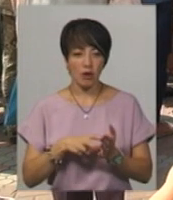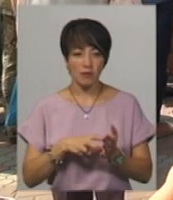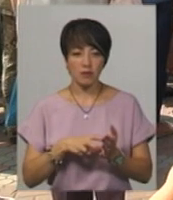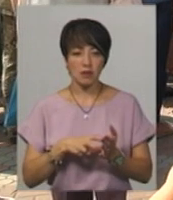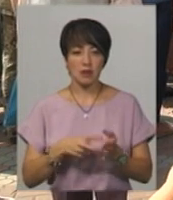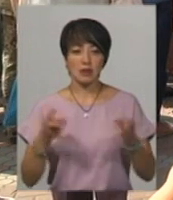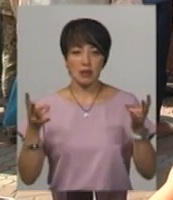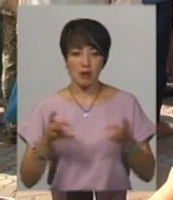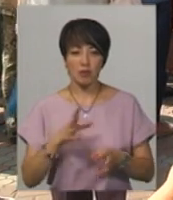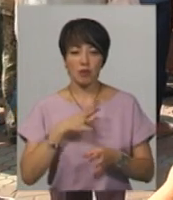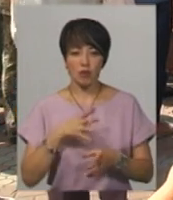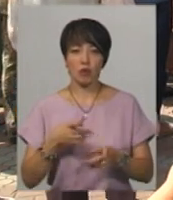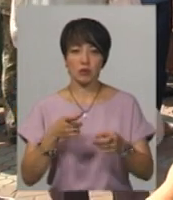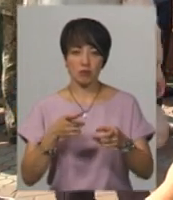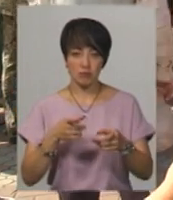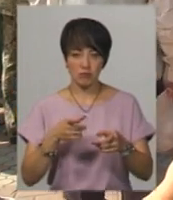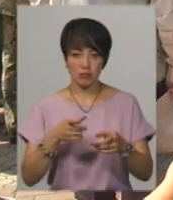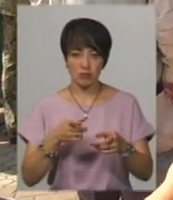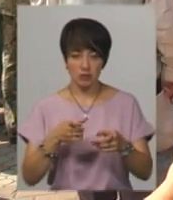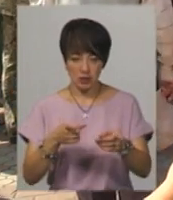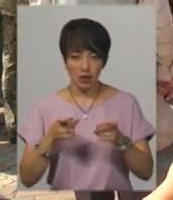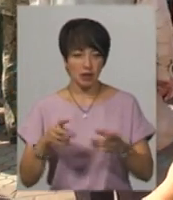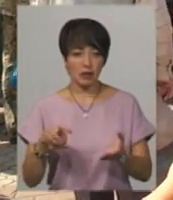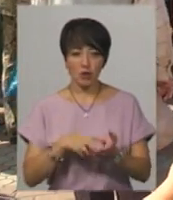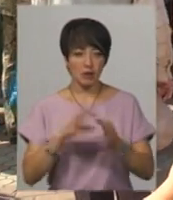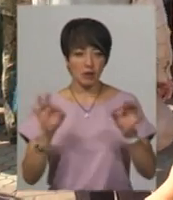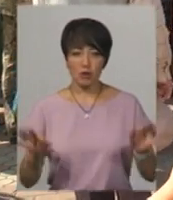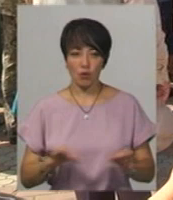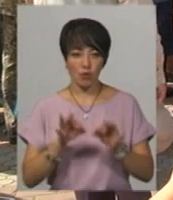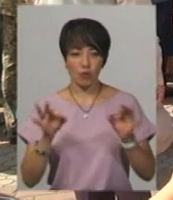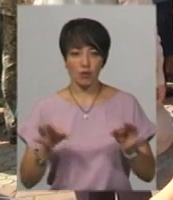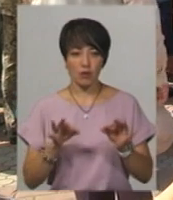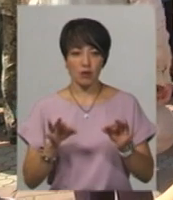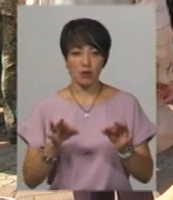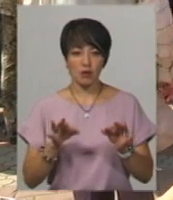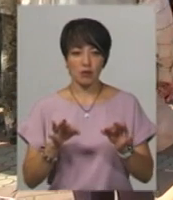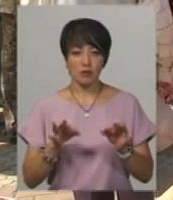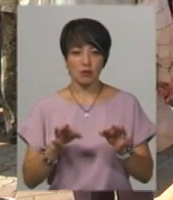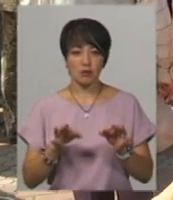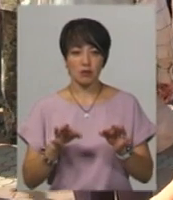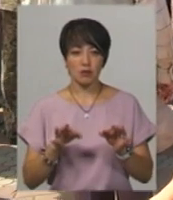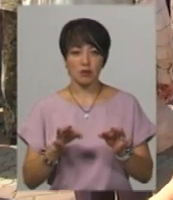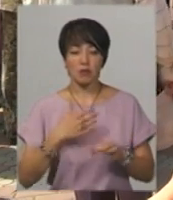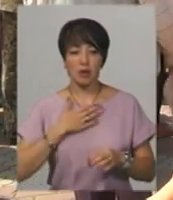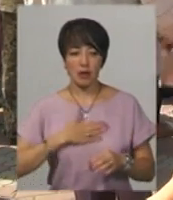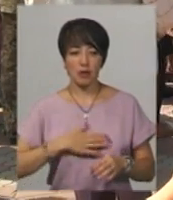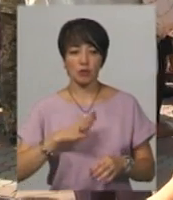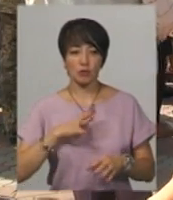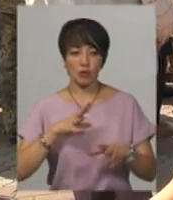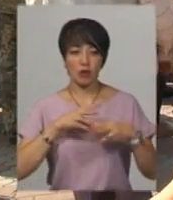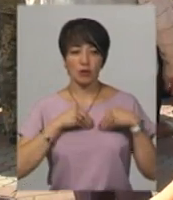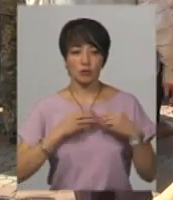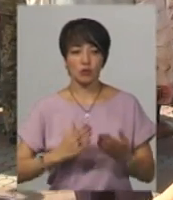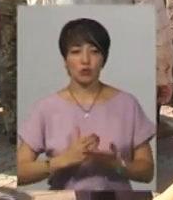Якщо треба було дати вогонь, він не боявся ніколи. Провести героя в них, не колось. Мені приємно було, що я з ним служив.